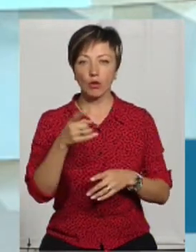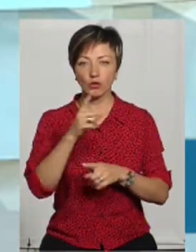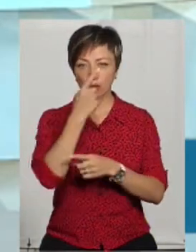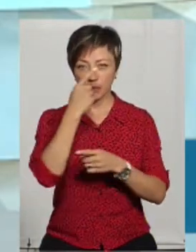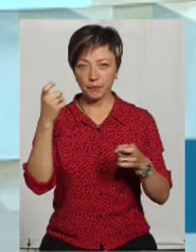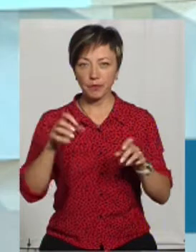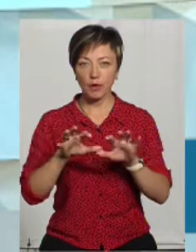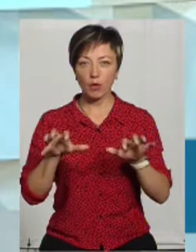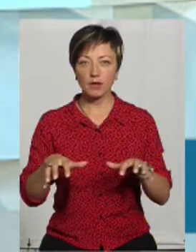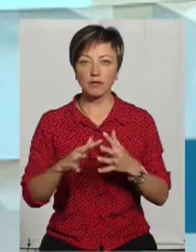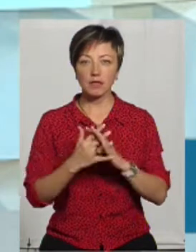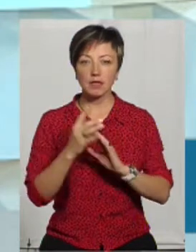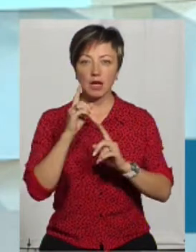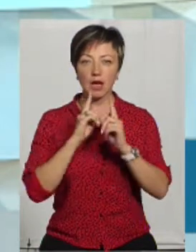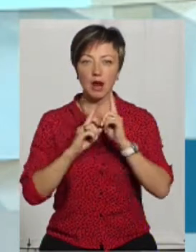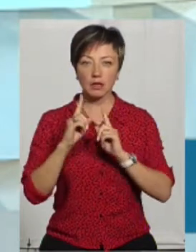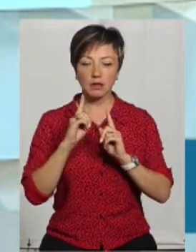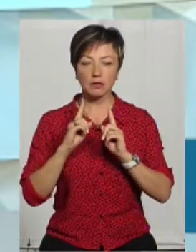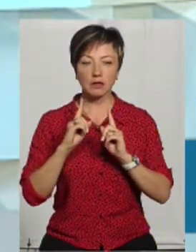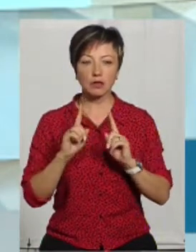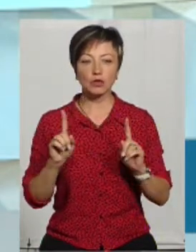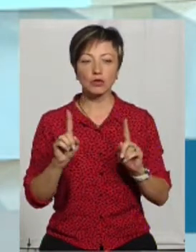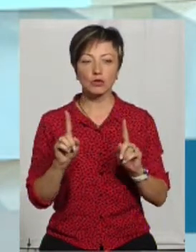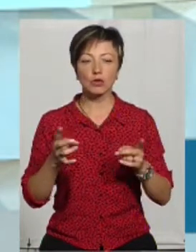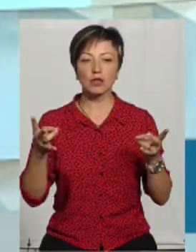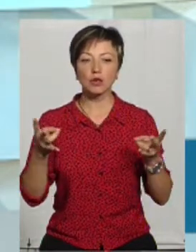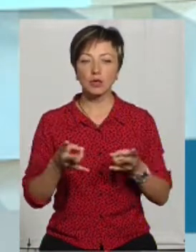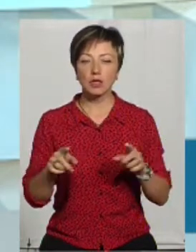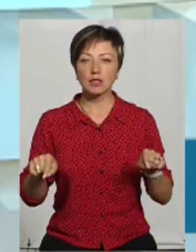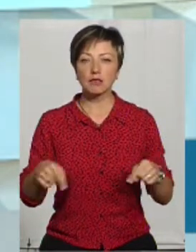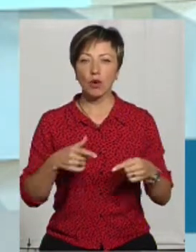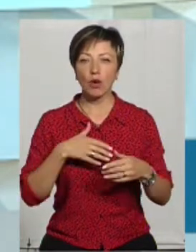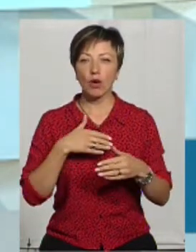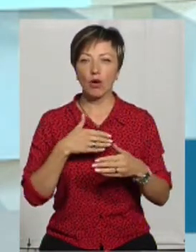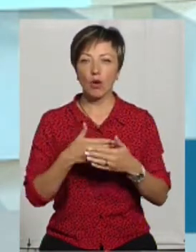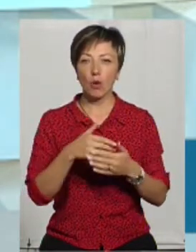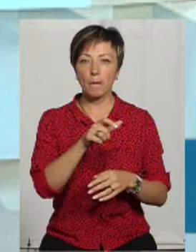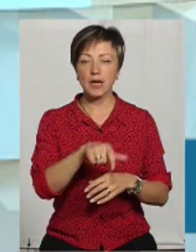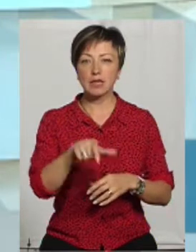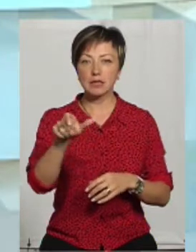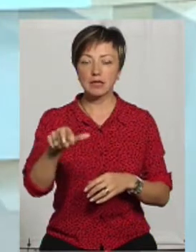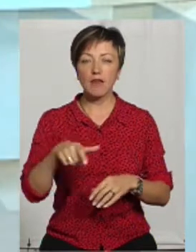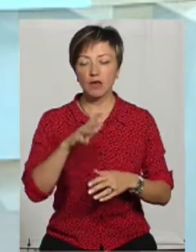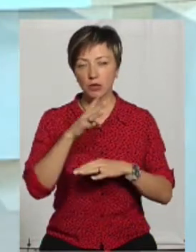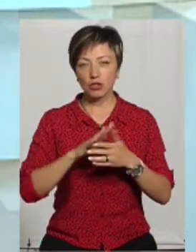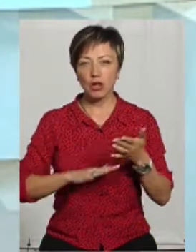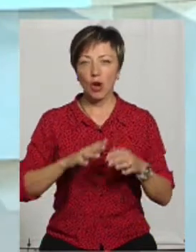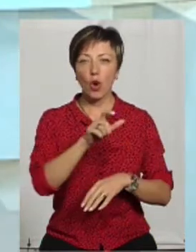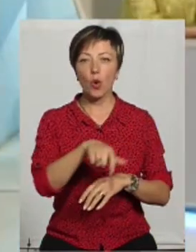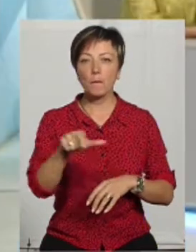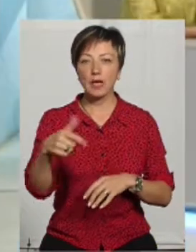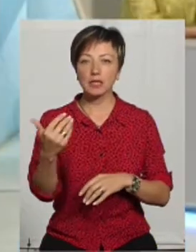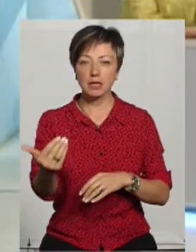до голів сільських рад, селищних рад щодо необхідності створення громадських пасовищ. Періодично їм